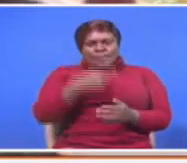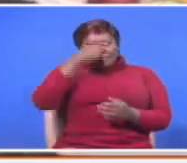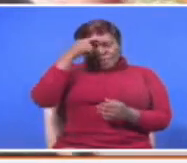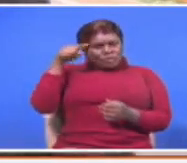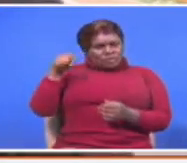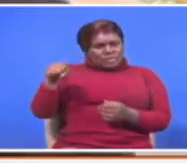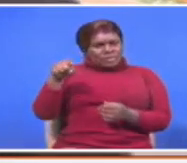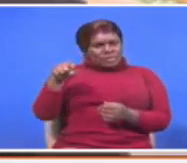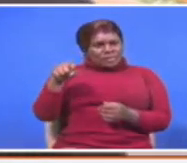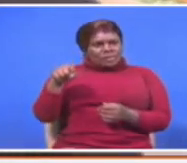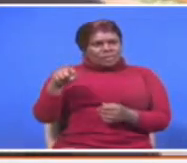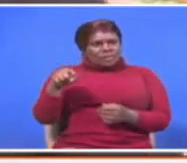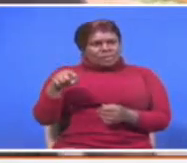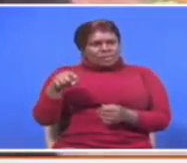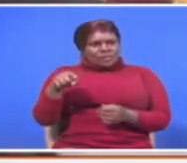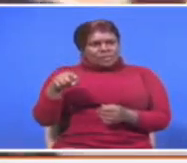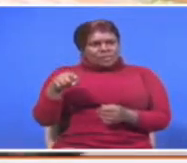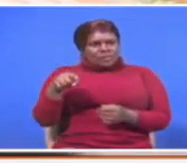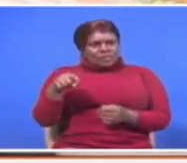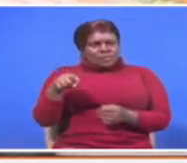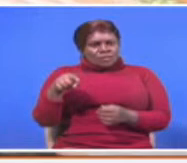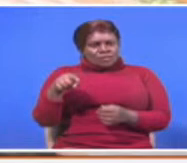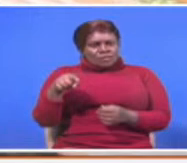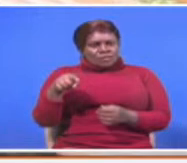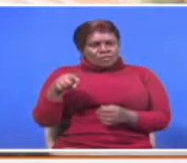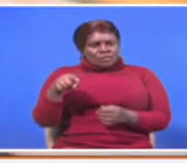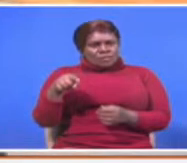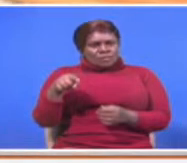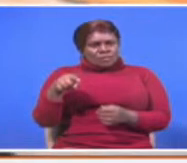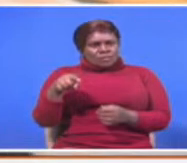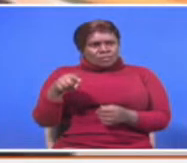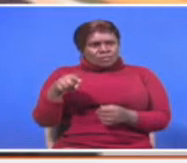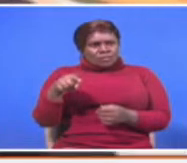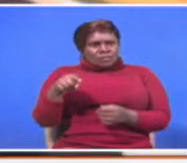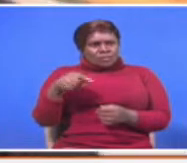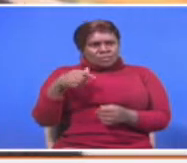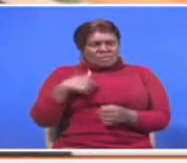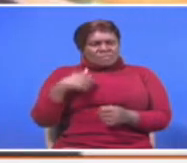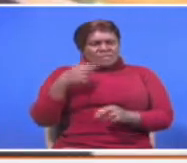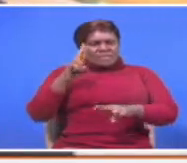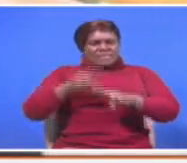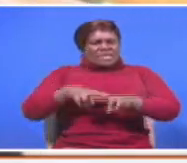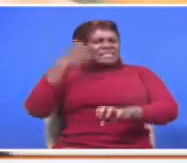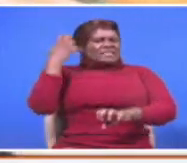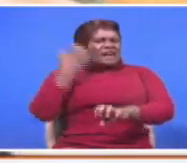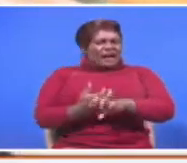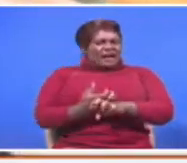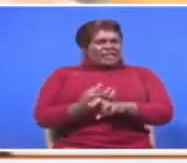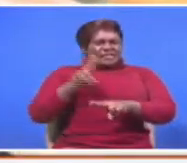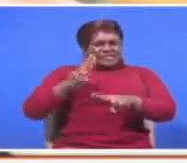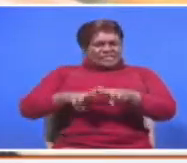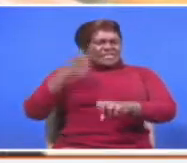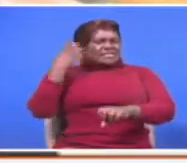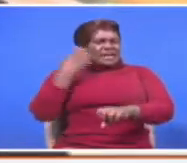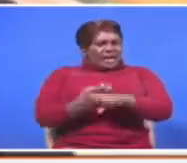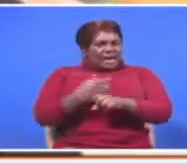I have said Mr. Ruto bragging all over. Ito wakalia ngumu, ito wakalia ngumu hawa,